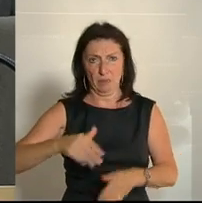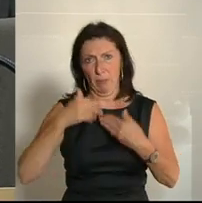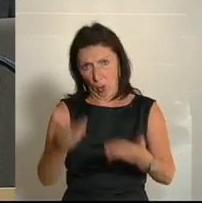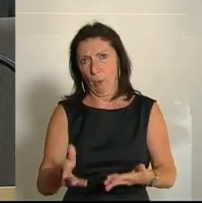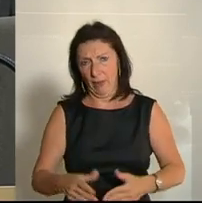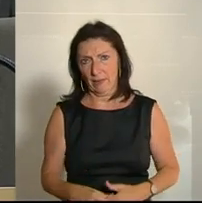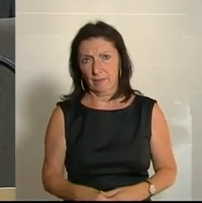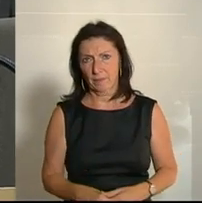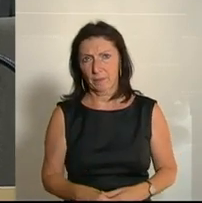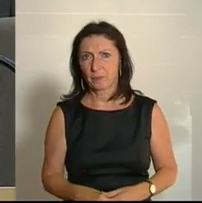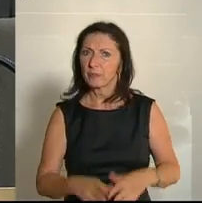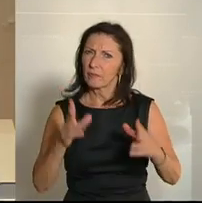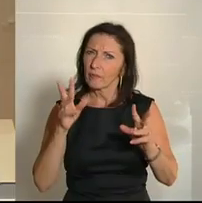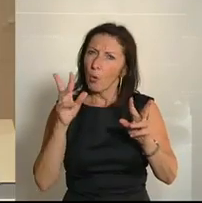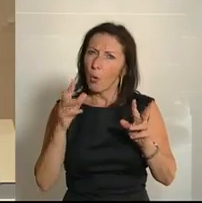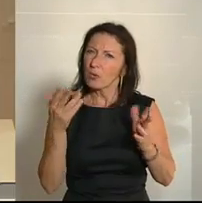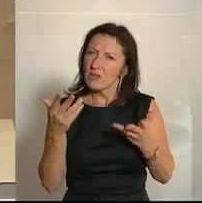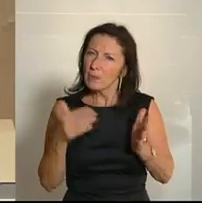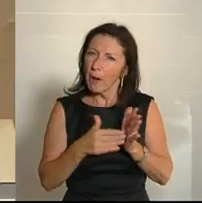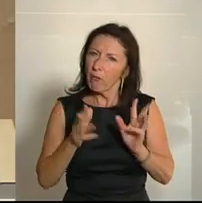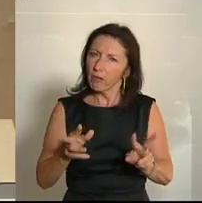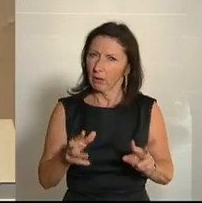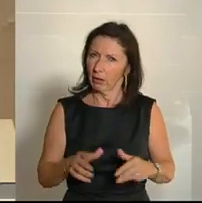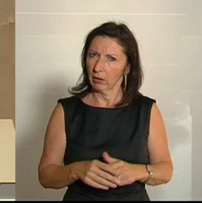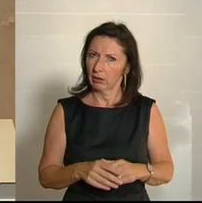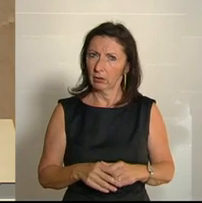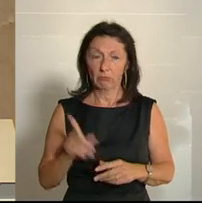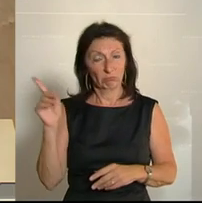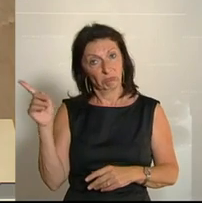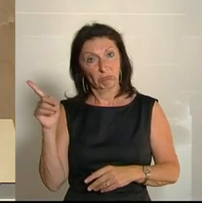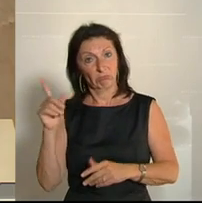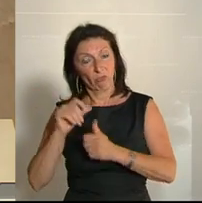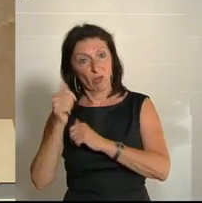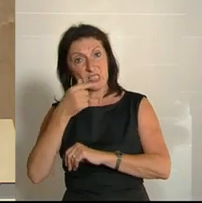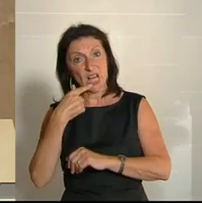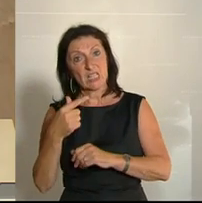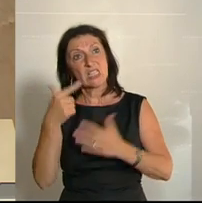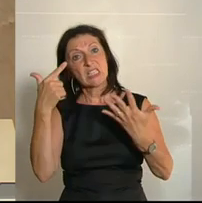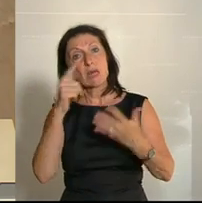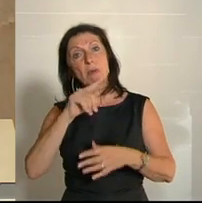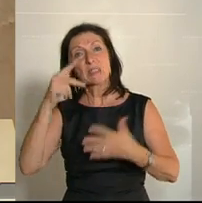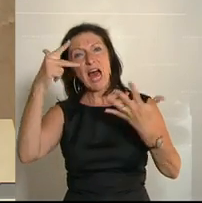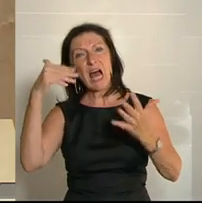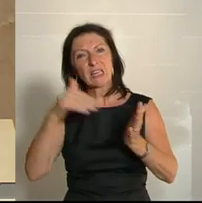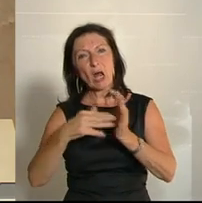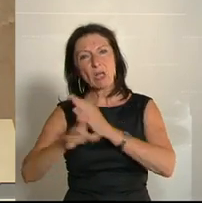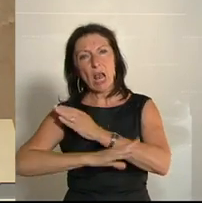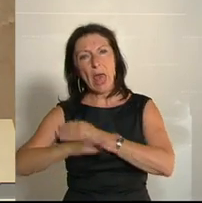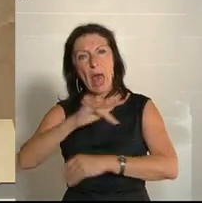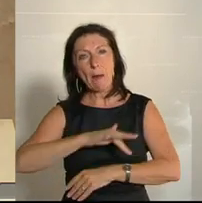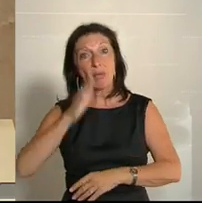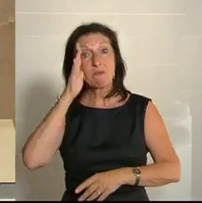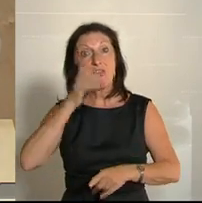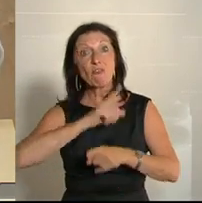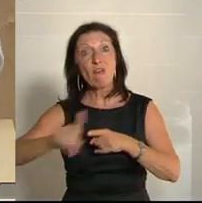Und was ist es, was wir da tatsächlich brauchen? Prognostiziert wird, dass 7.000 bis 8.000 Lehrstellen fehlen werden im